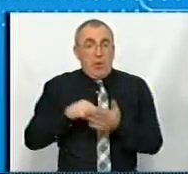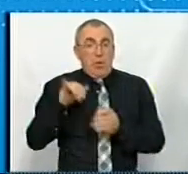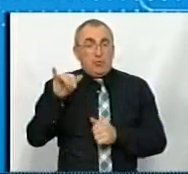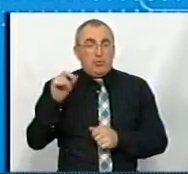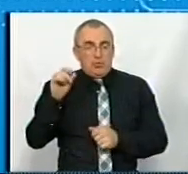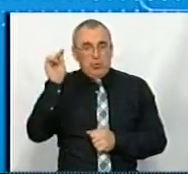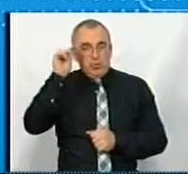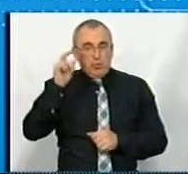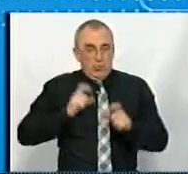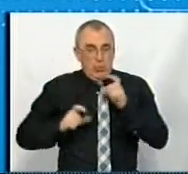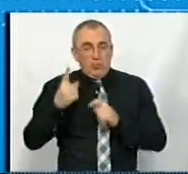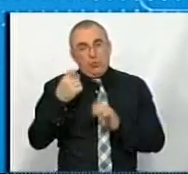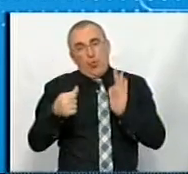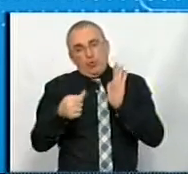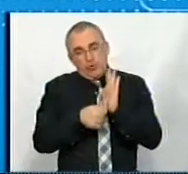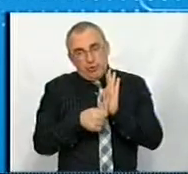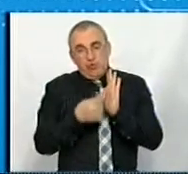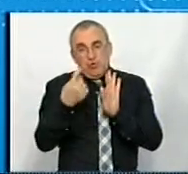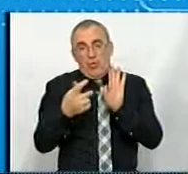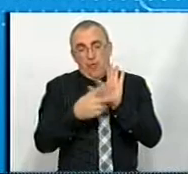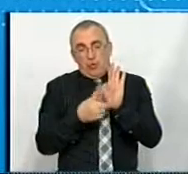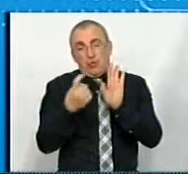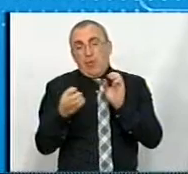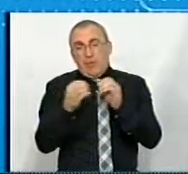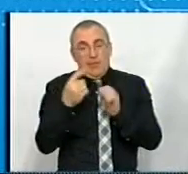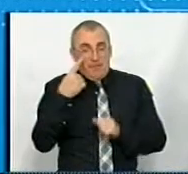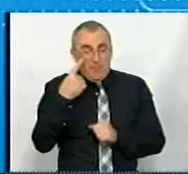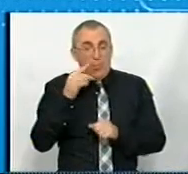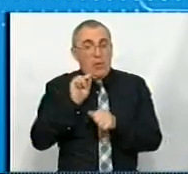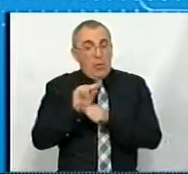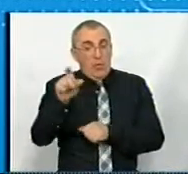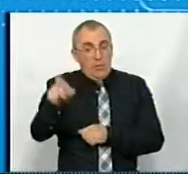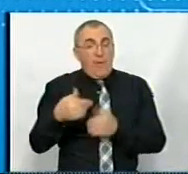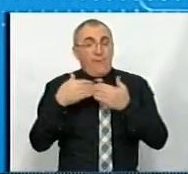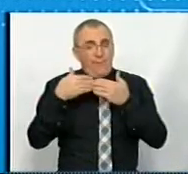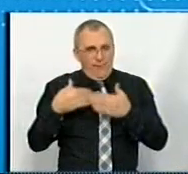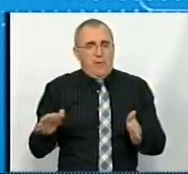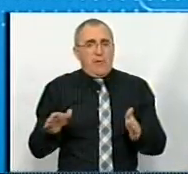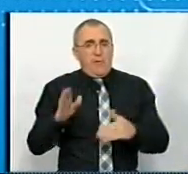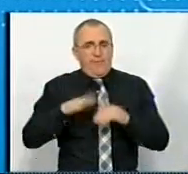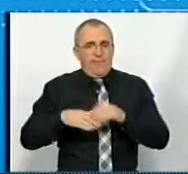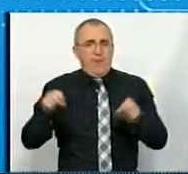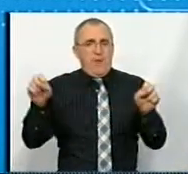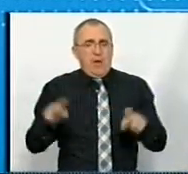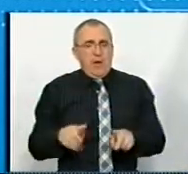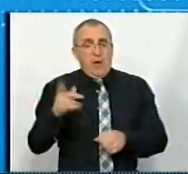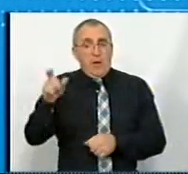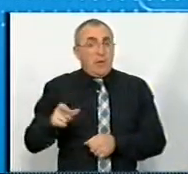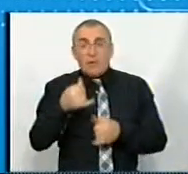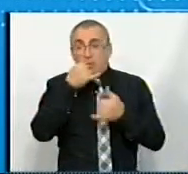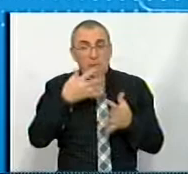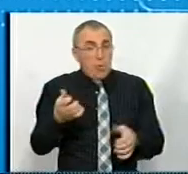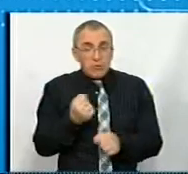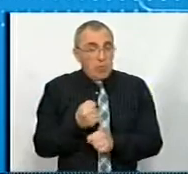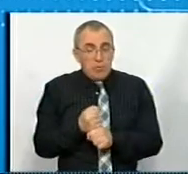і прийшов до нас 106, 108, 110, навчити так, щоб він випускався фахівцем. Якщо він цього не може